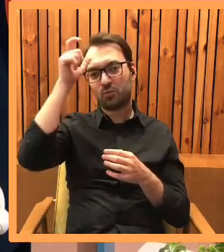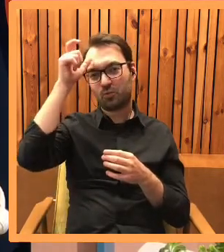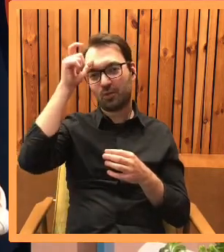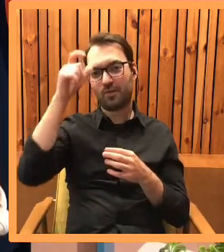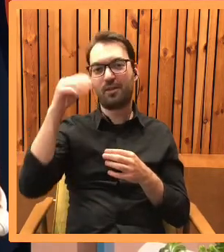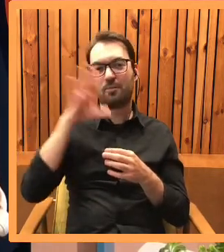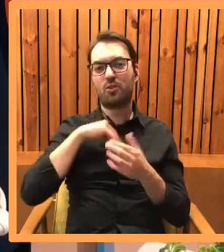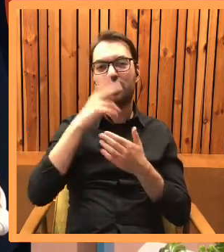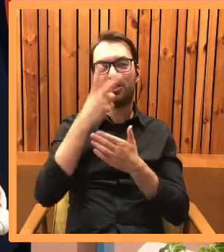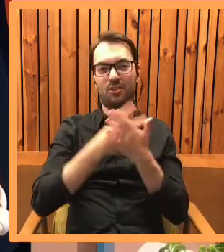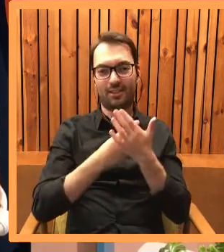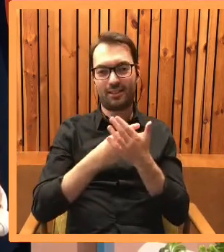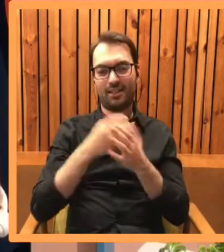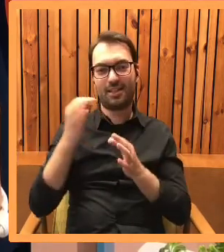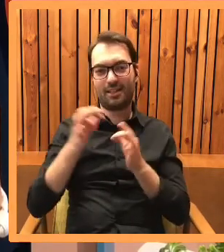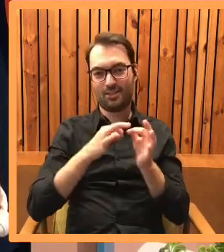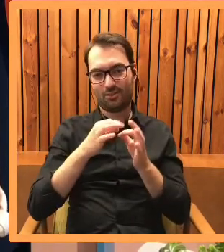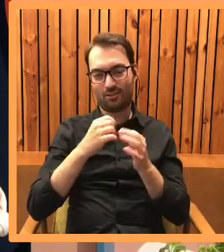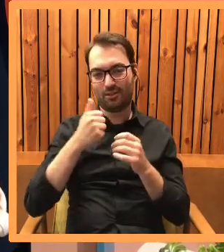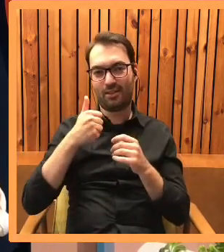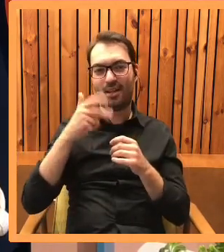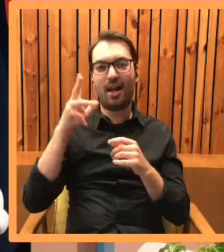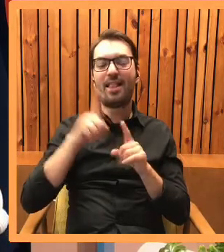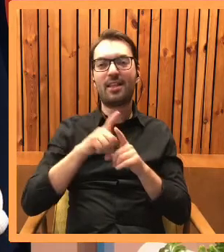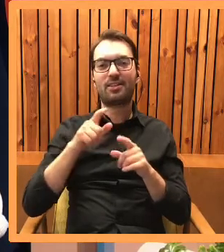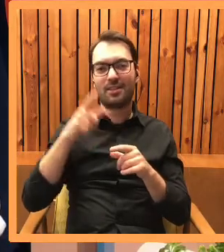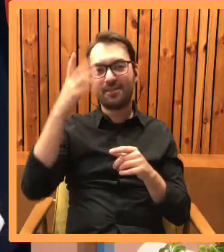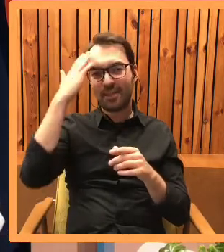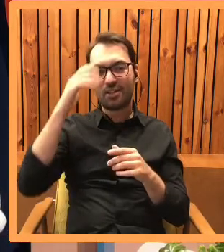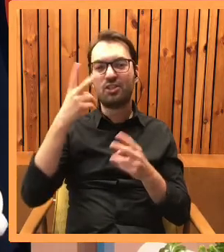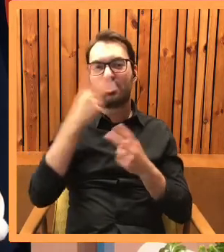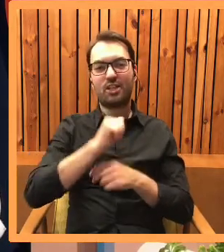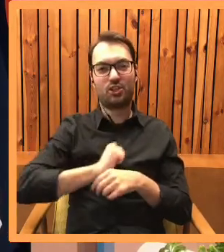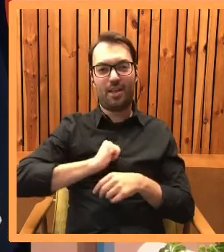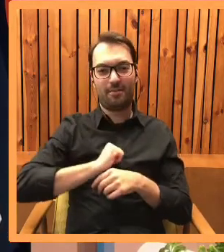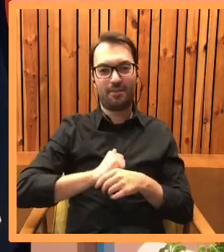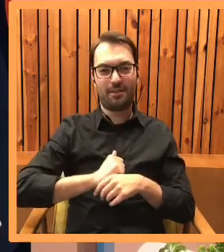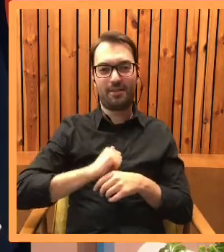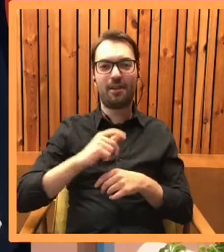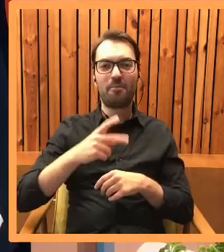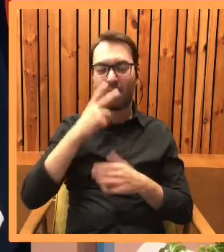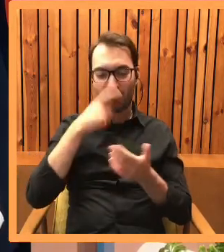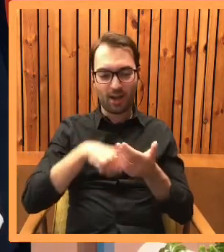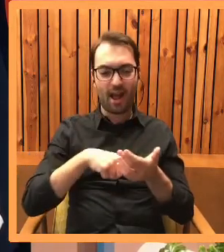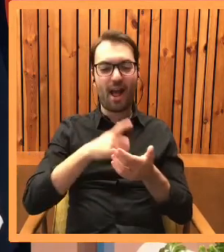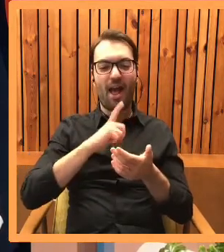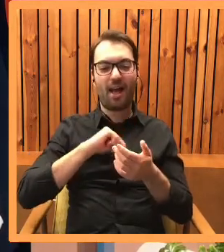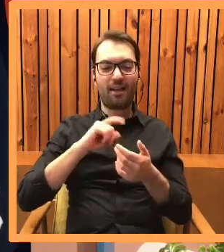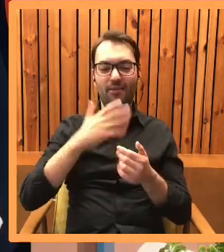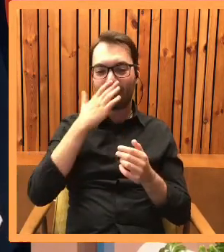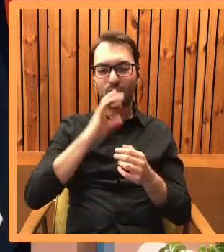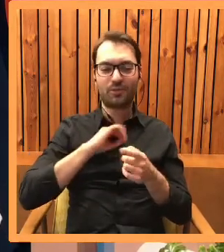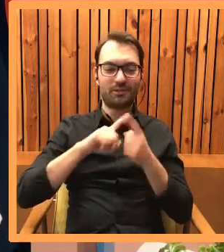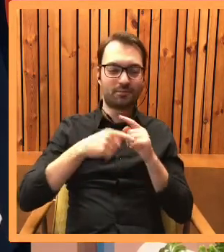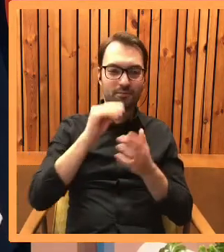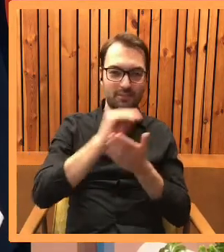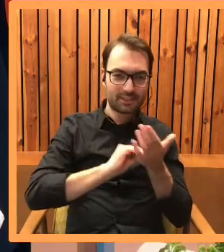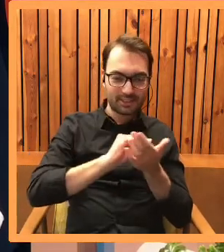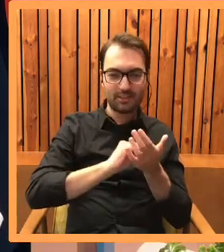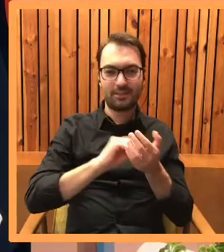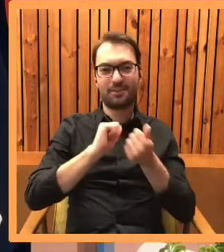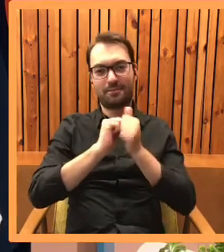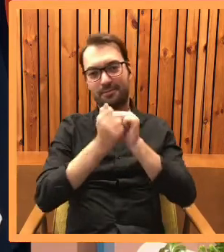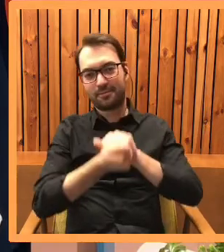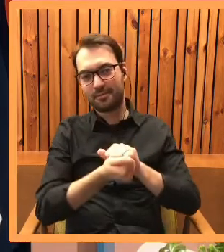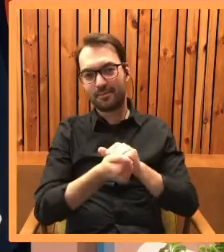sprzed lat, ale też bardzo mocno może czytać siebie, bo ewidentnie widzimy, jakie rzeczy nas poruszały, jaki był styl naszego pisania, więc z jednej strony